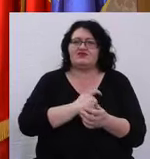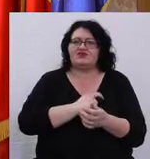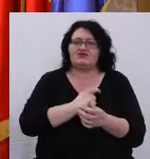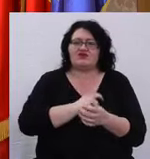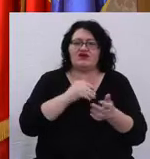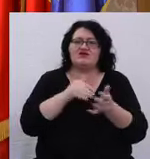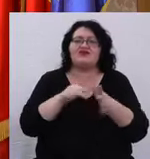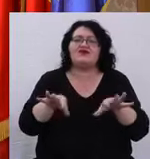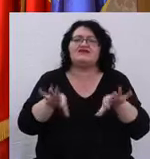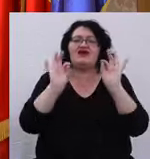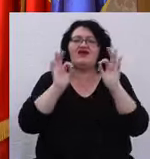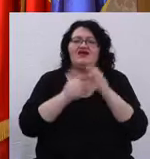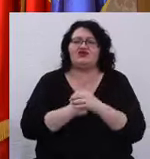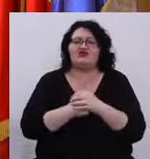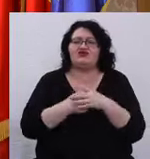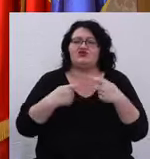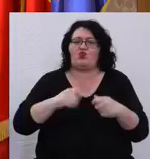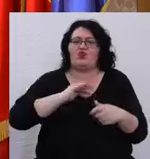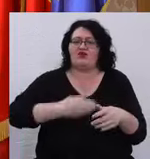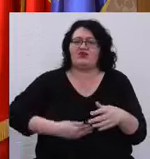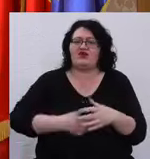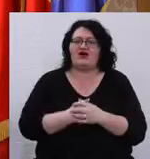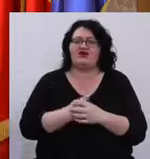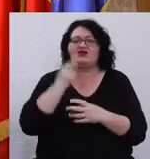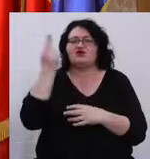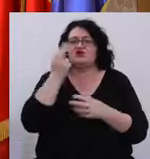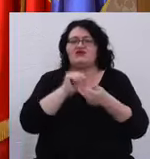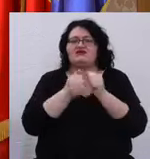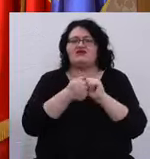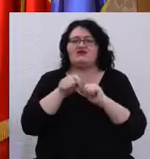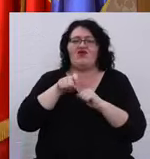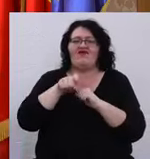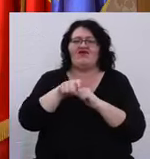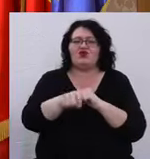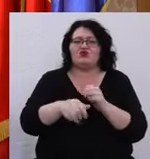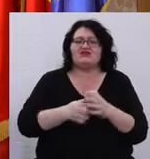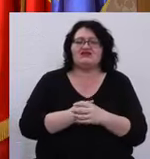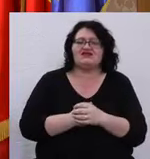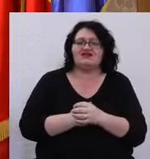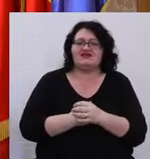se poate, trebuie să alegeți, domn primar, Dumnezeu sau virus.